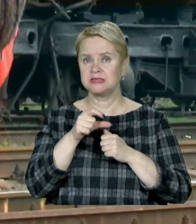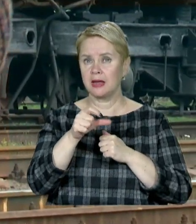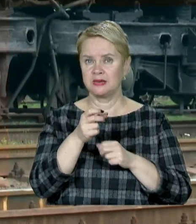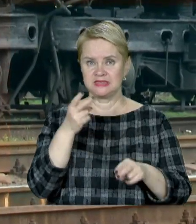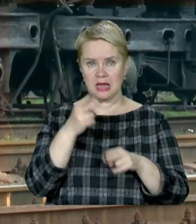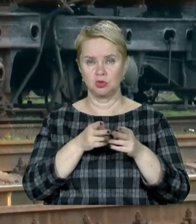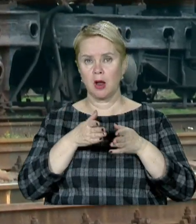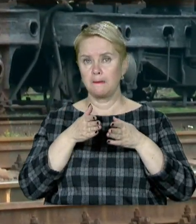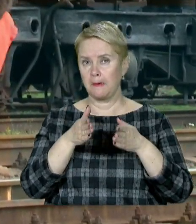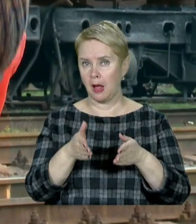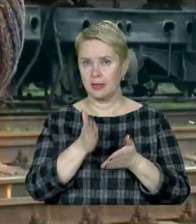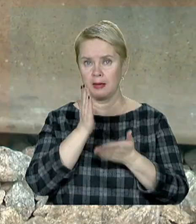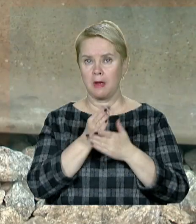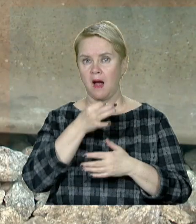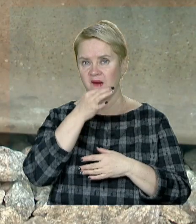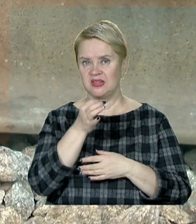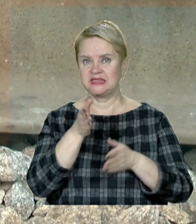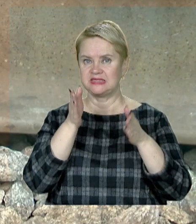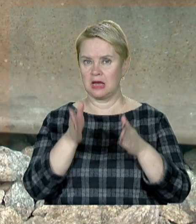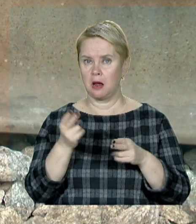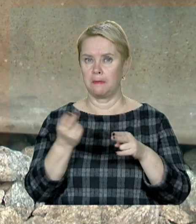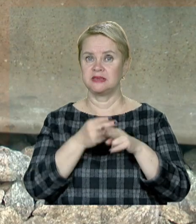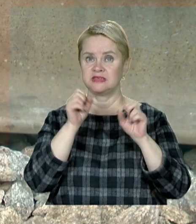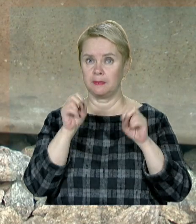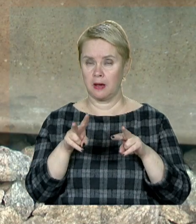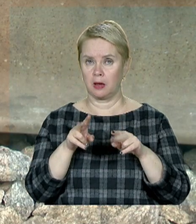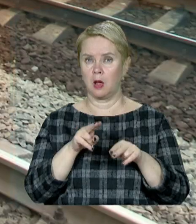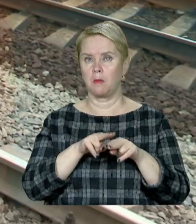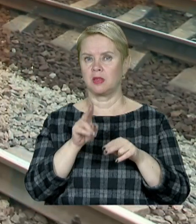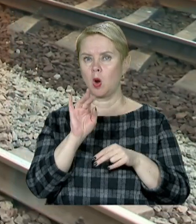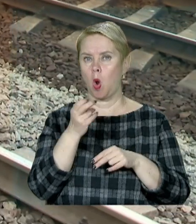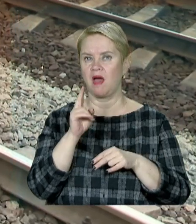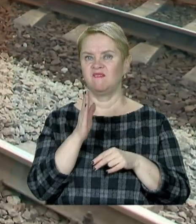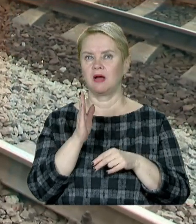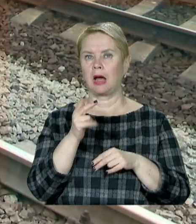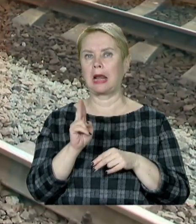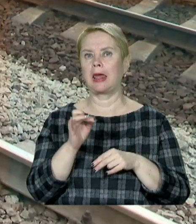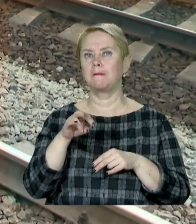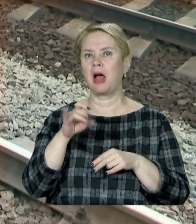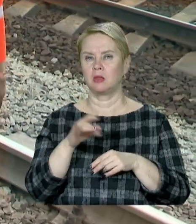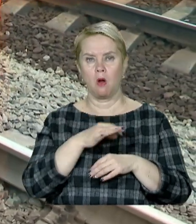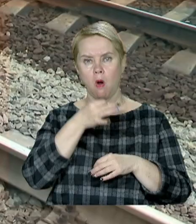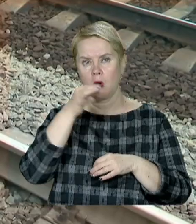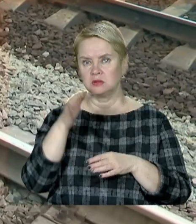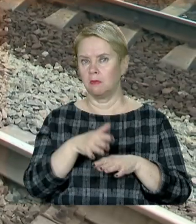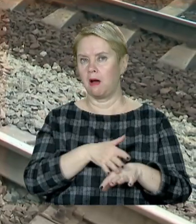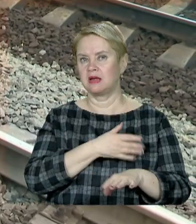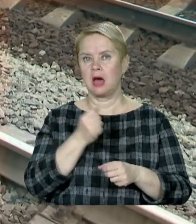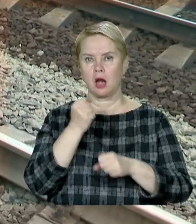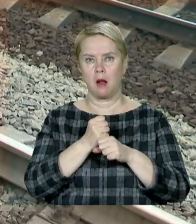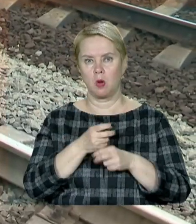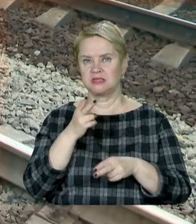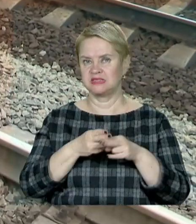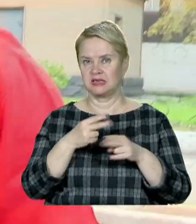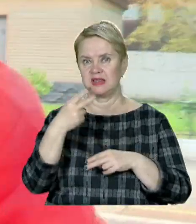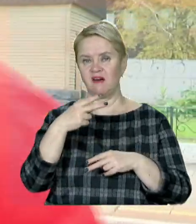залізничного полотна має відповідати стандартам безпеки. Монтер Колі Євген Клименко має багатий досвід роботи, адже працює на залізниці